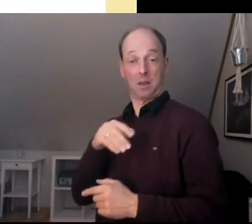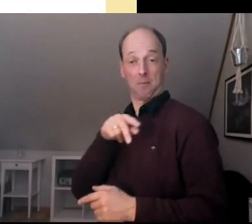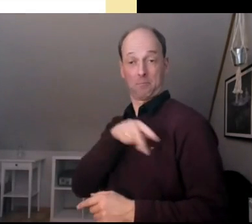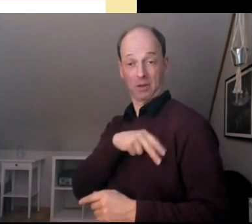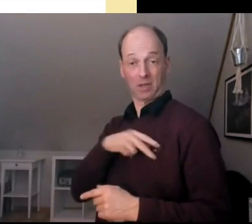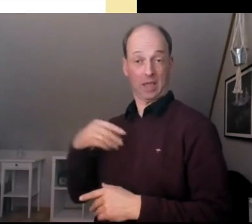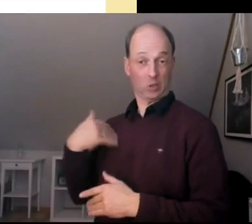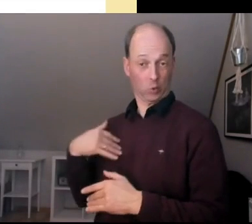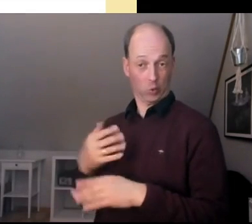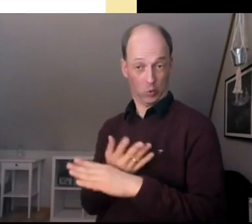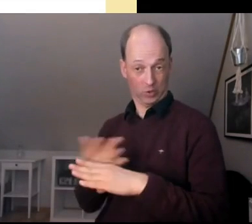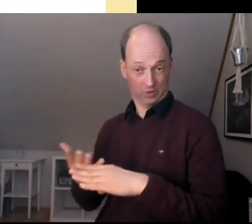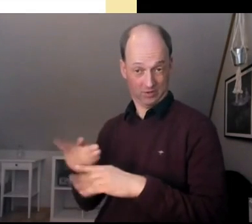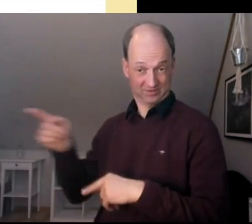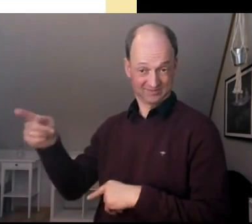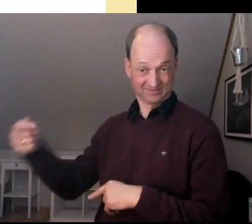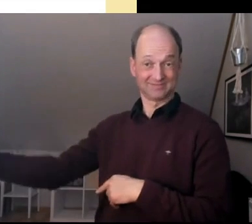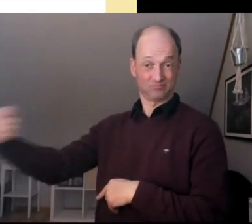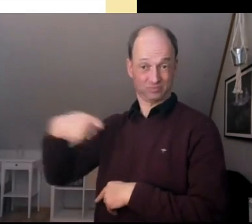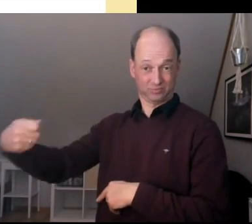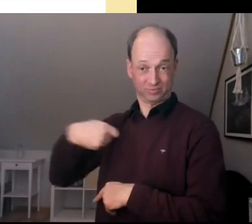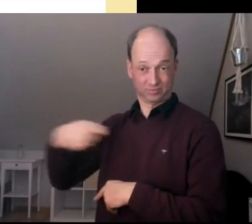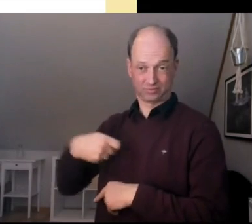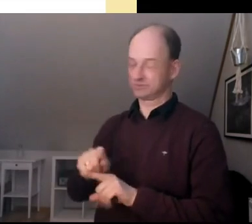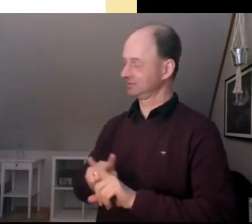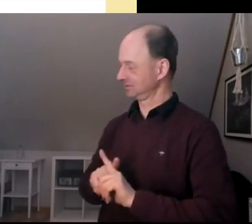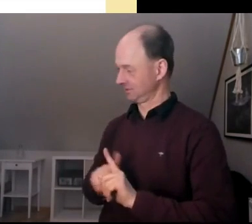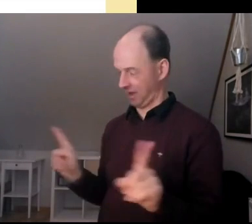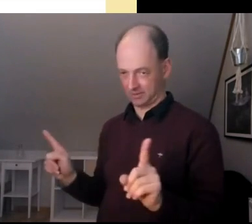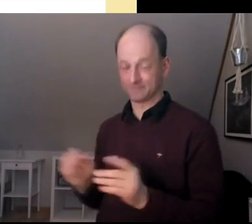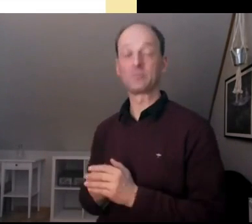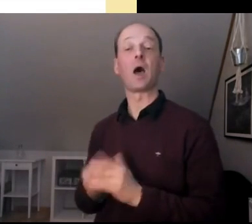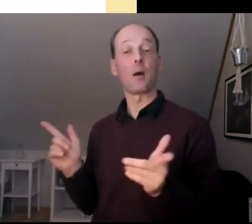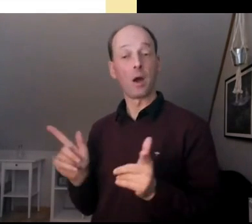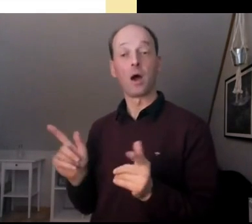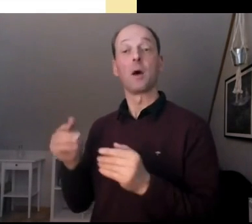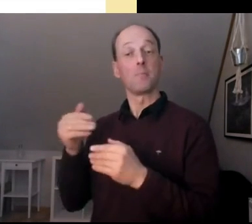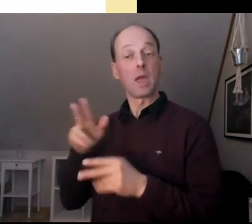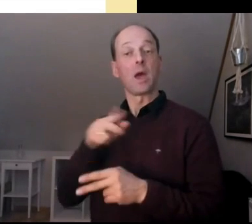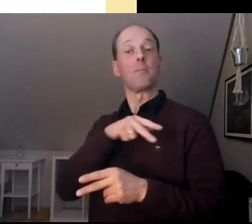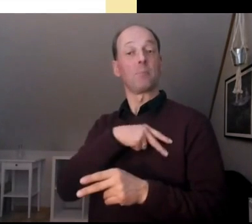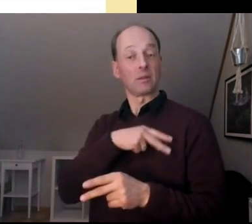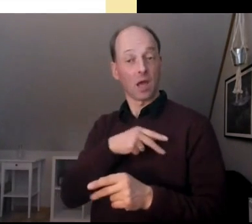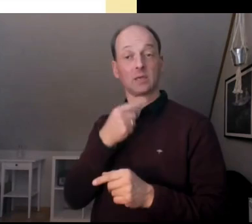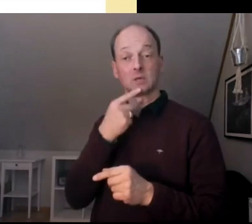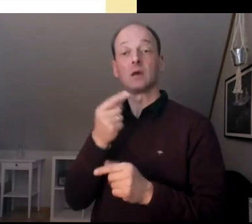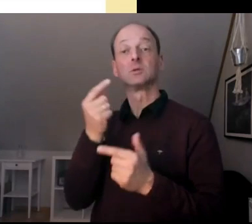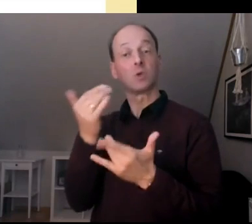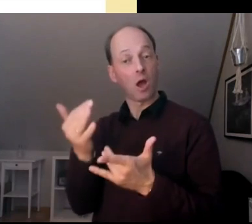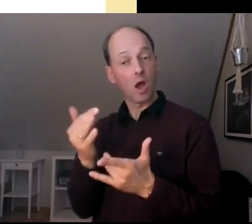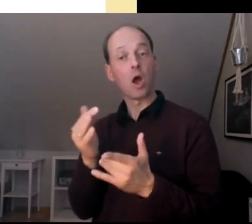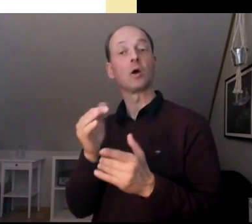begrüßen aber, dass immer mehr Parteien sich dafür aussprechen, dass es PolitikerInnen bei der CDU gibt, bei der SPD